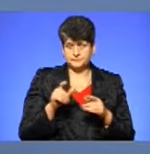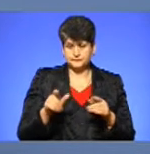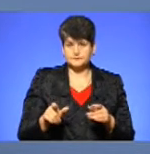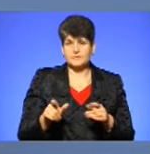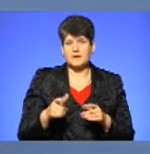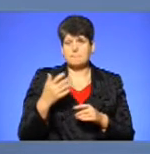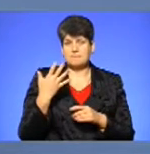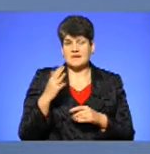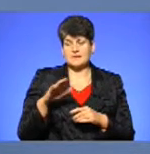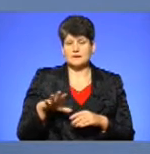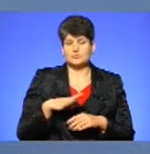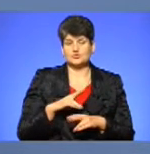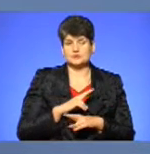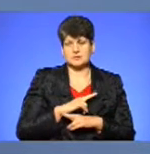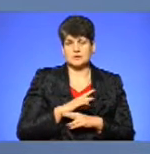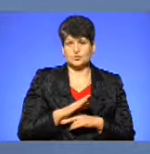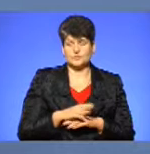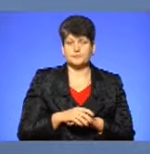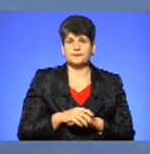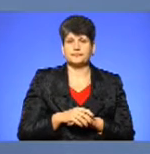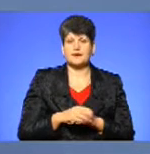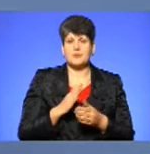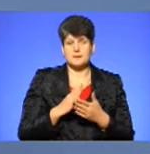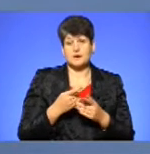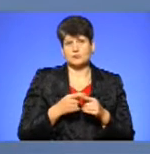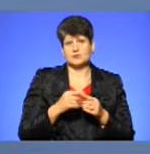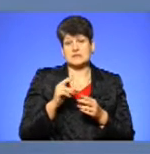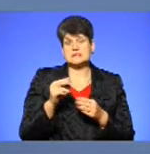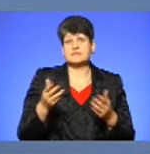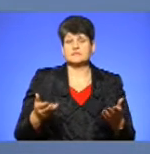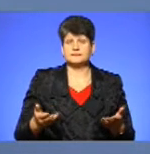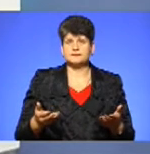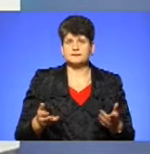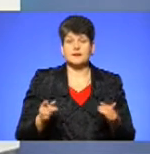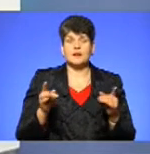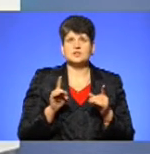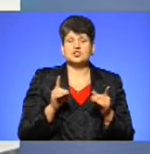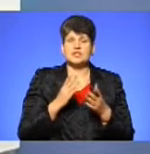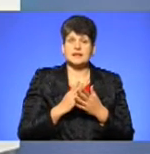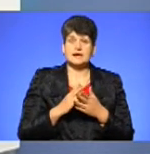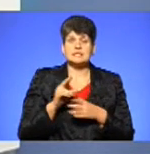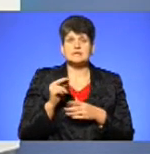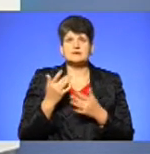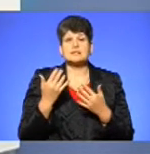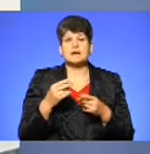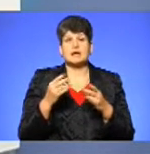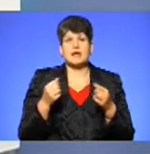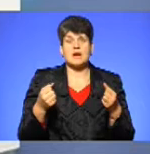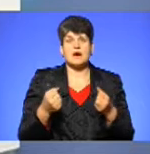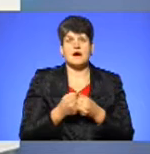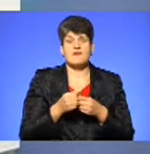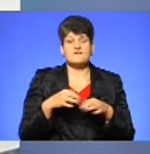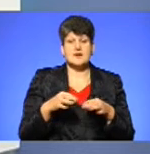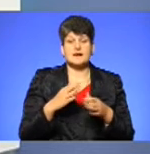5 дітей було загинуто. Тобто, от маємо таку статистику. Чи є статистика, скільки аварій стається саме з